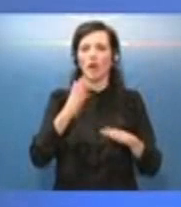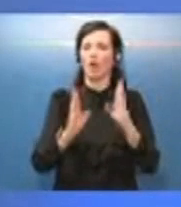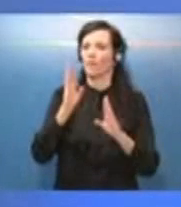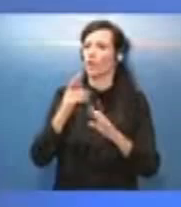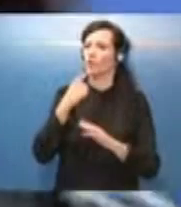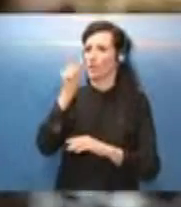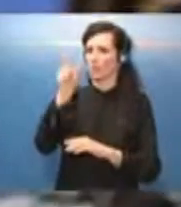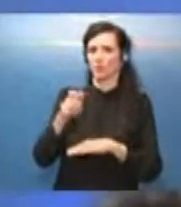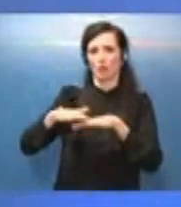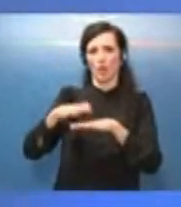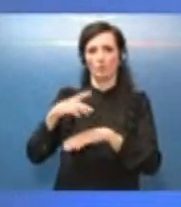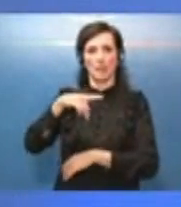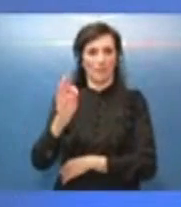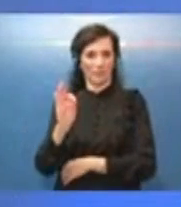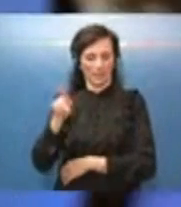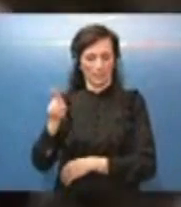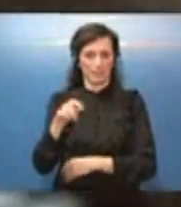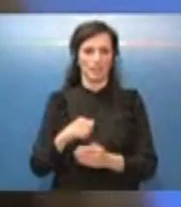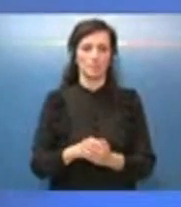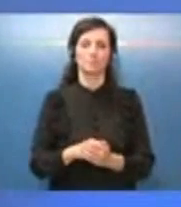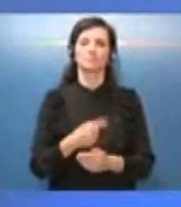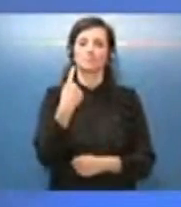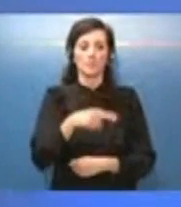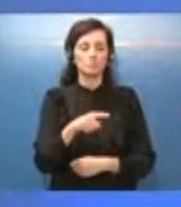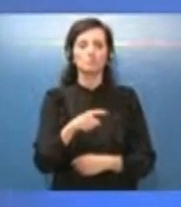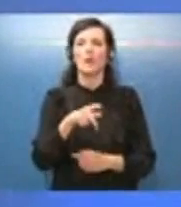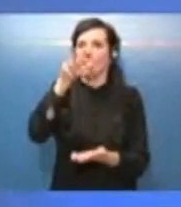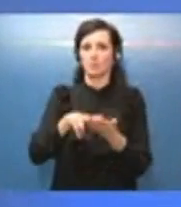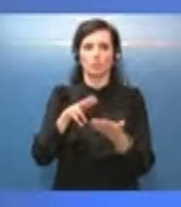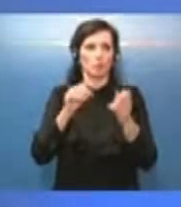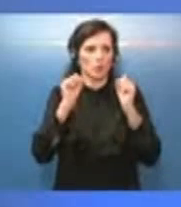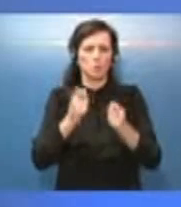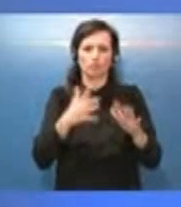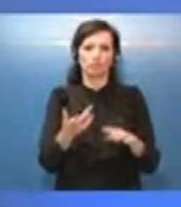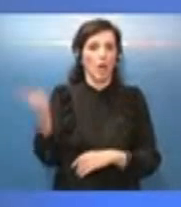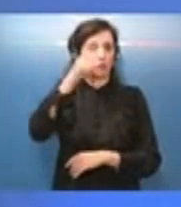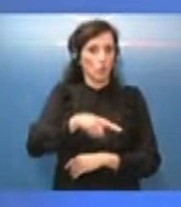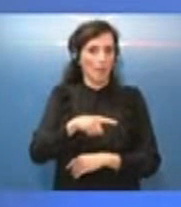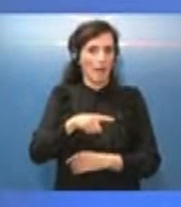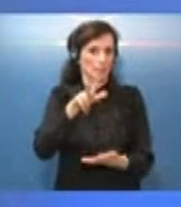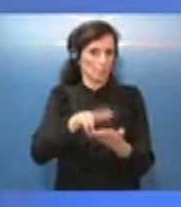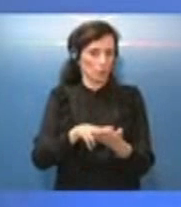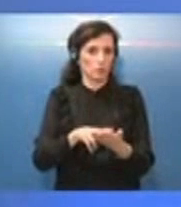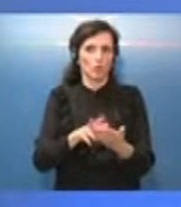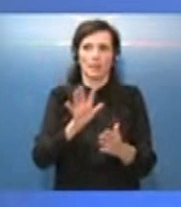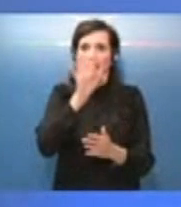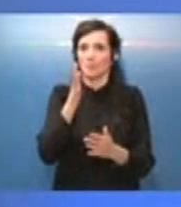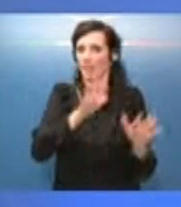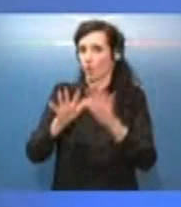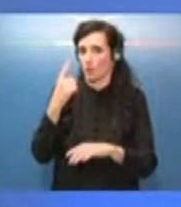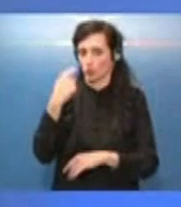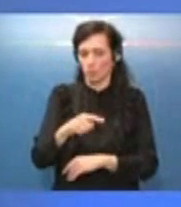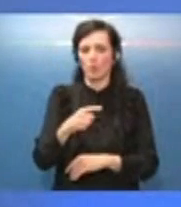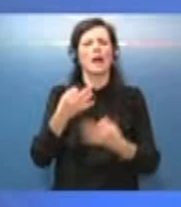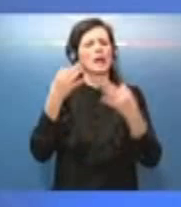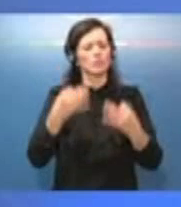Probabilmente questa approvazione può avvenire già nella giornata di domani, queste sono le informazioni che abbiamo, ma comunque l'impegno è entro questa